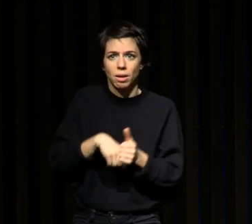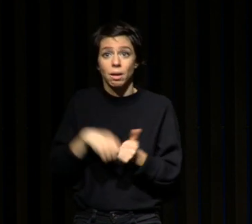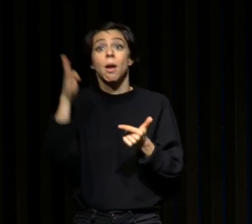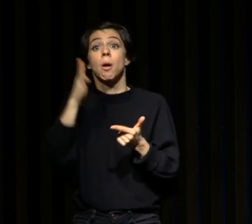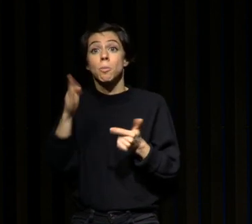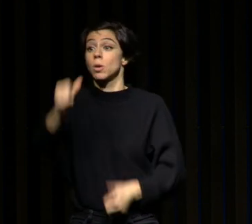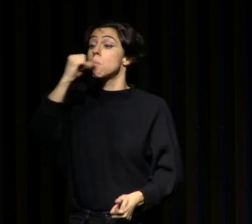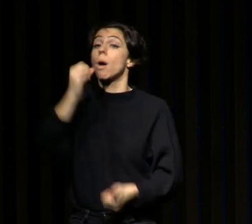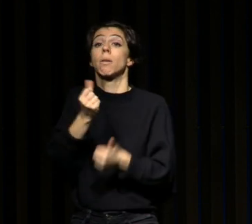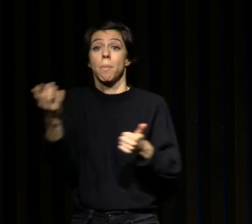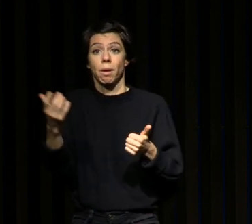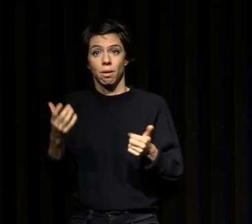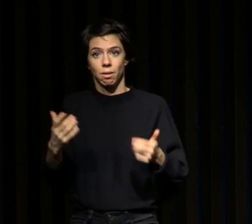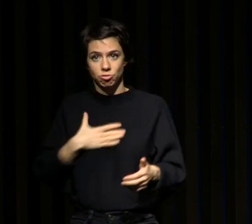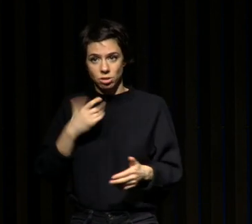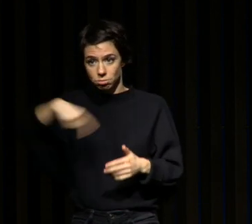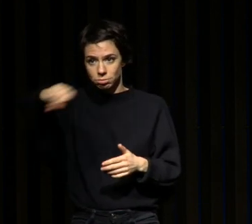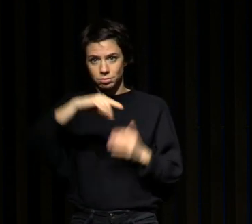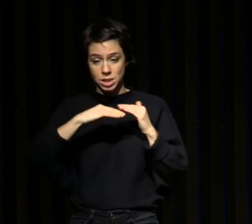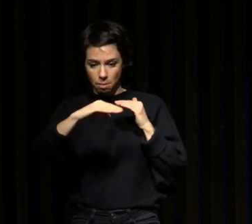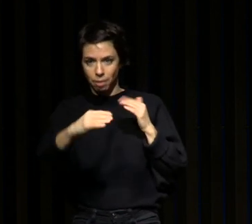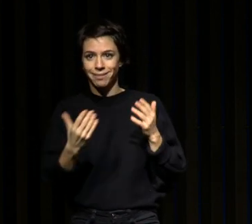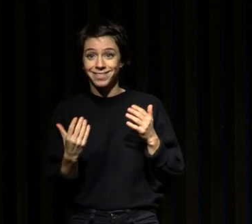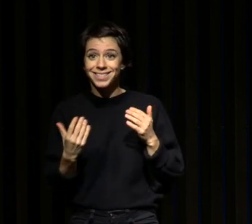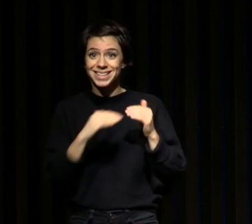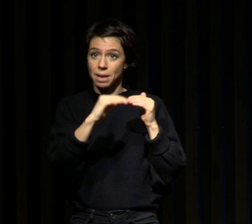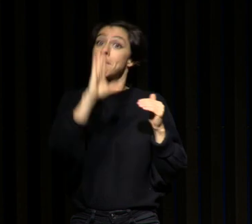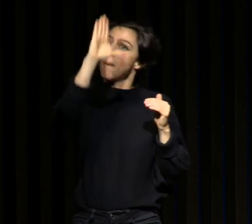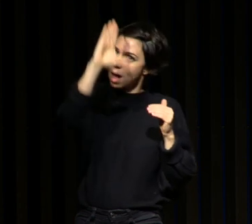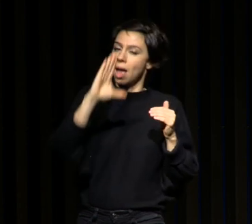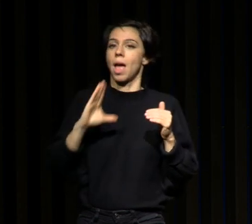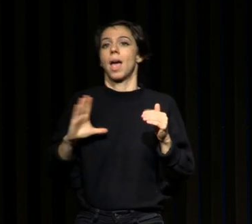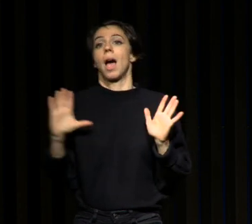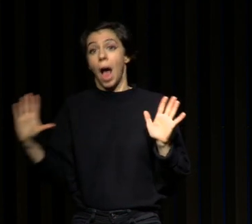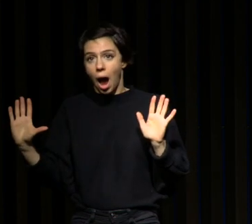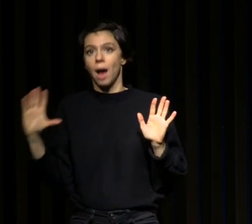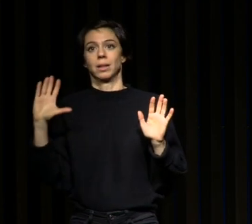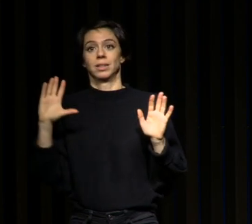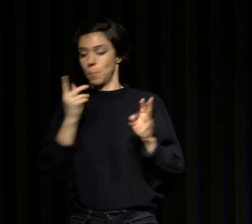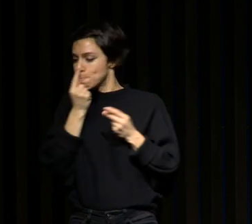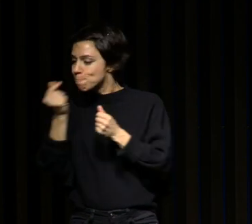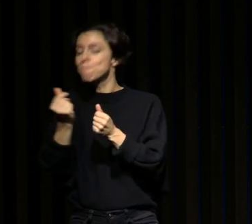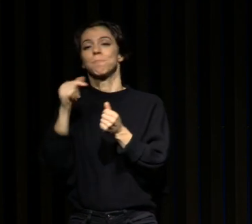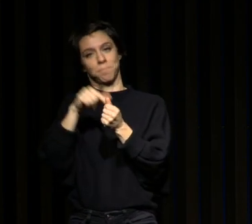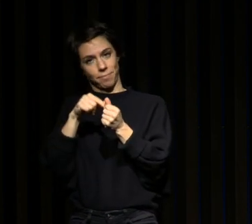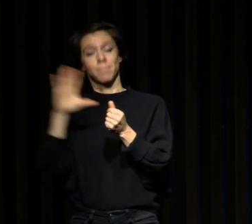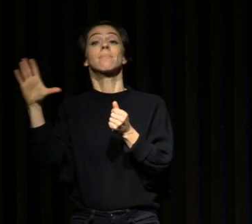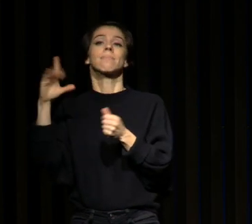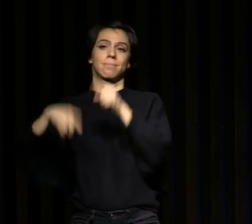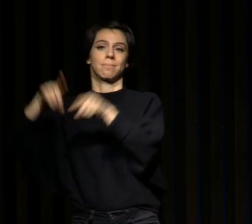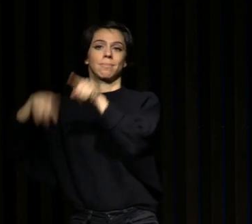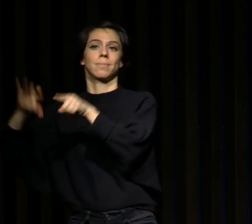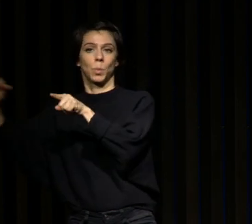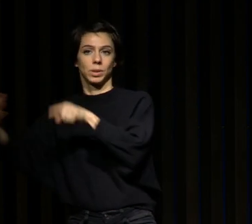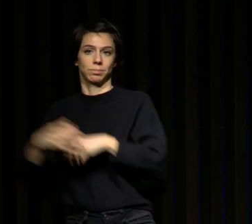fort heureusement dans le temps mais par contre votre ressenti votre perception elles varient énormément et vous voyez elles varient